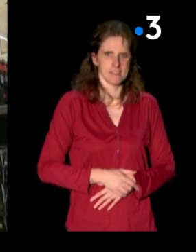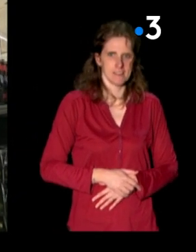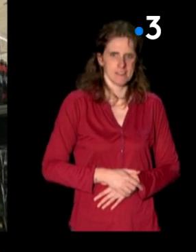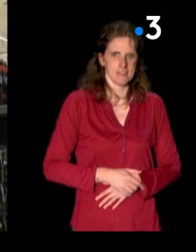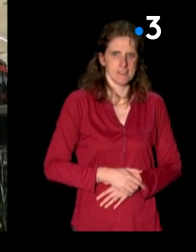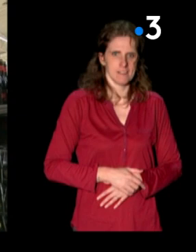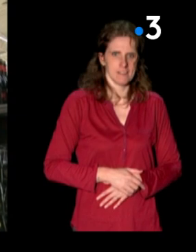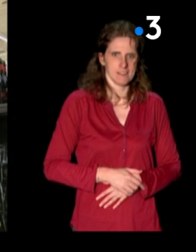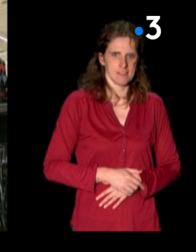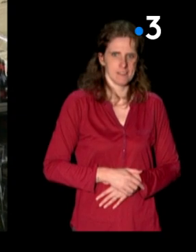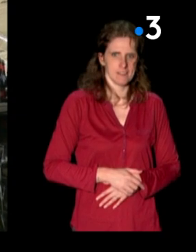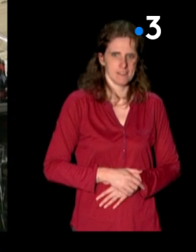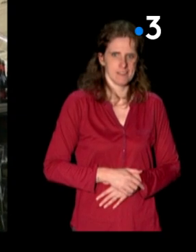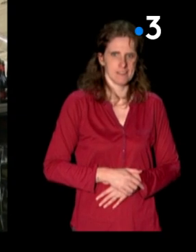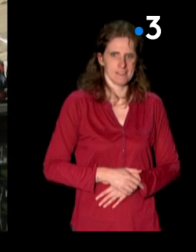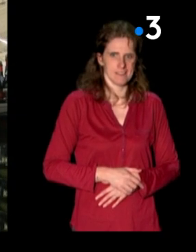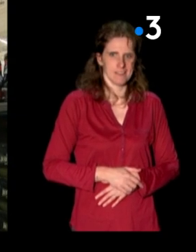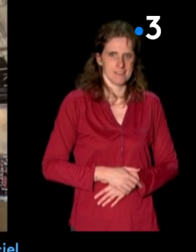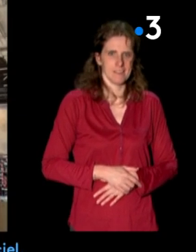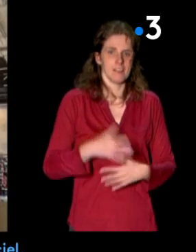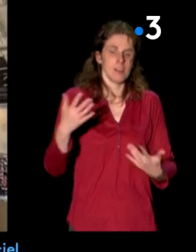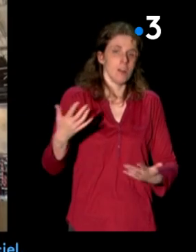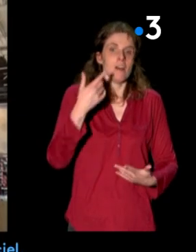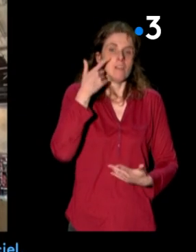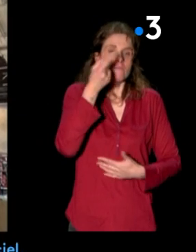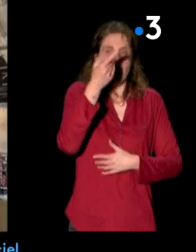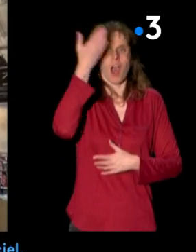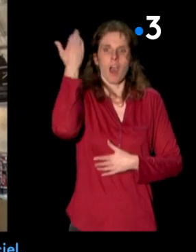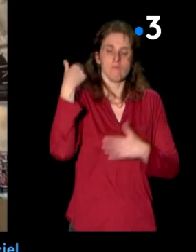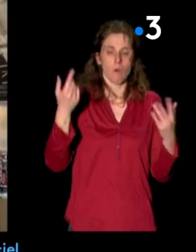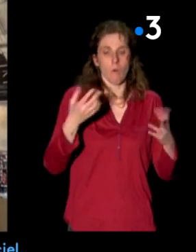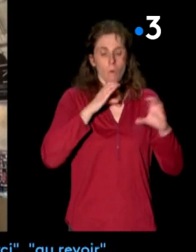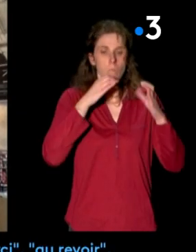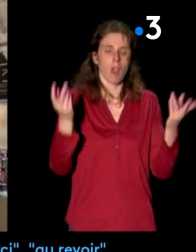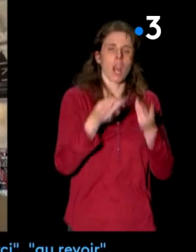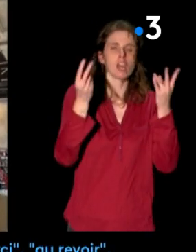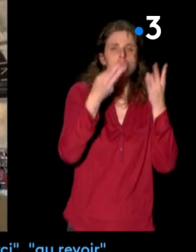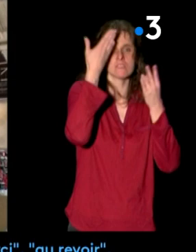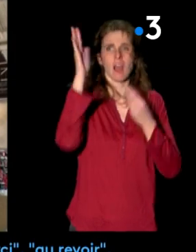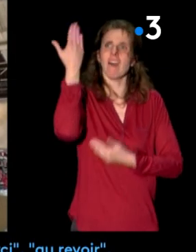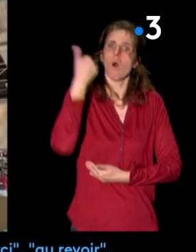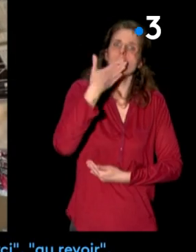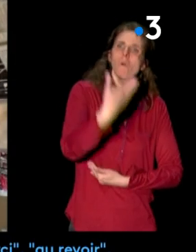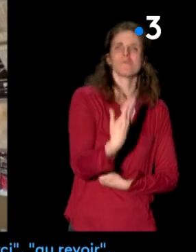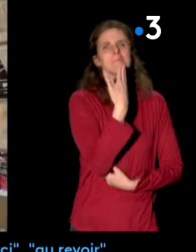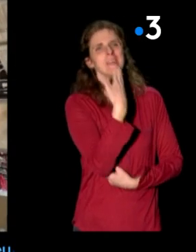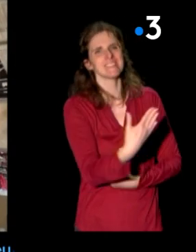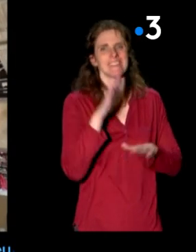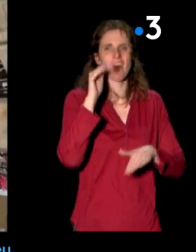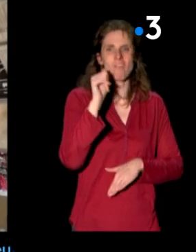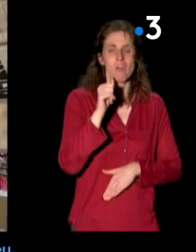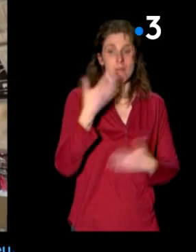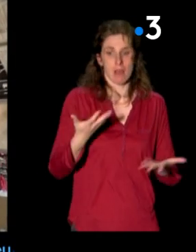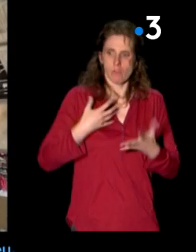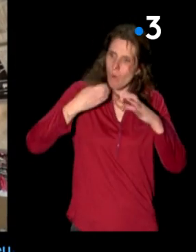Ça c'est la journée et ça c l'après-midi. On est moins dans le superficiel, on ne contente plus du bonjour, merci, au revoir, donc on peut